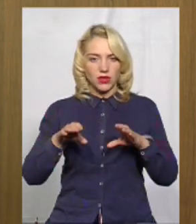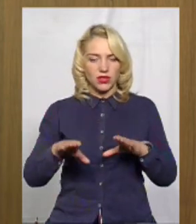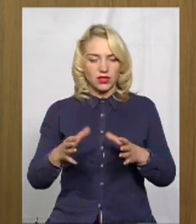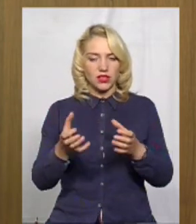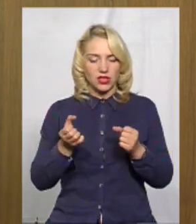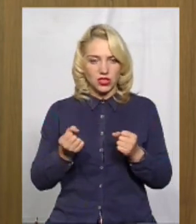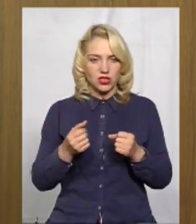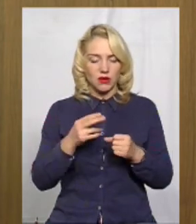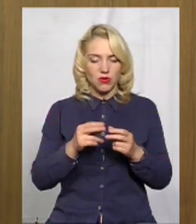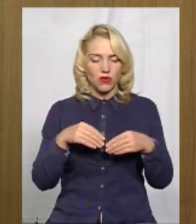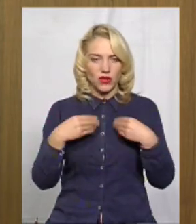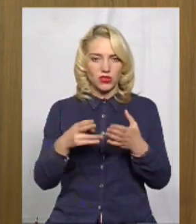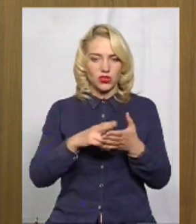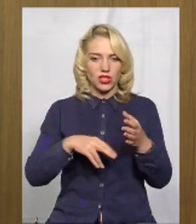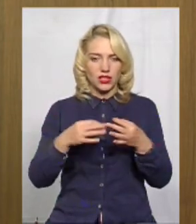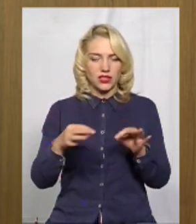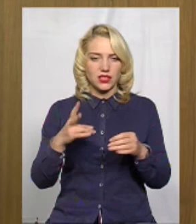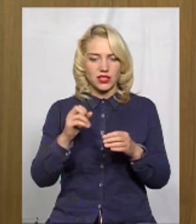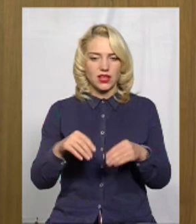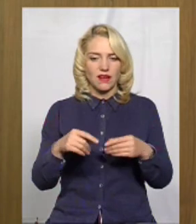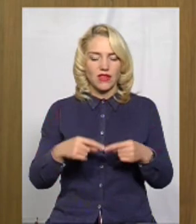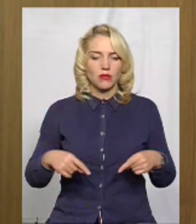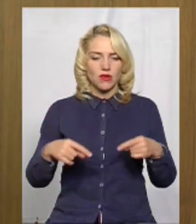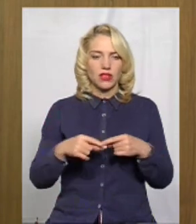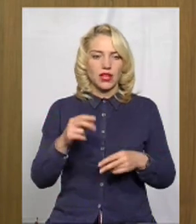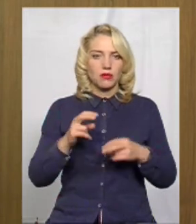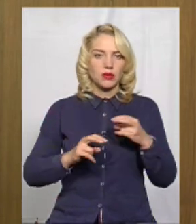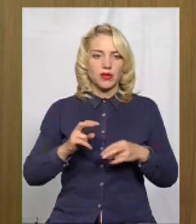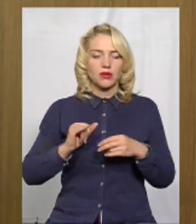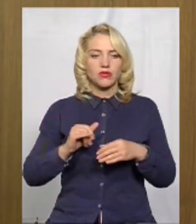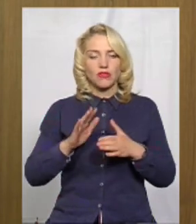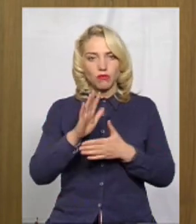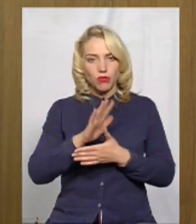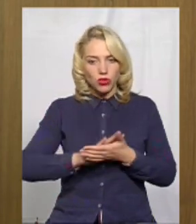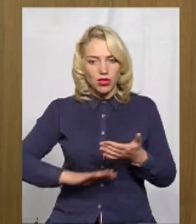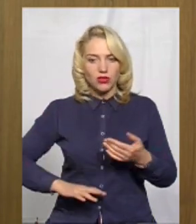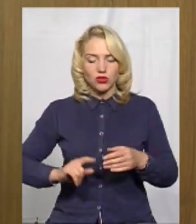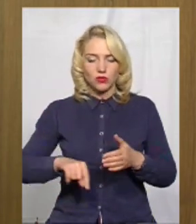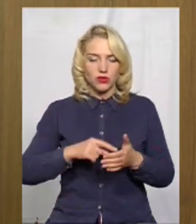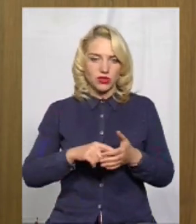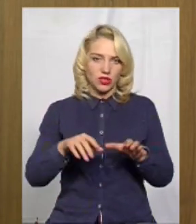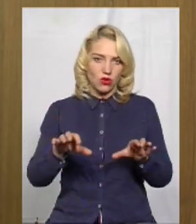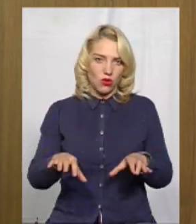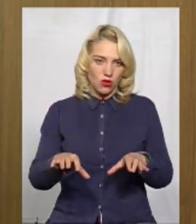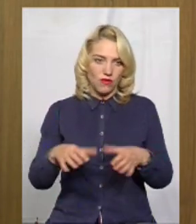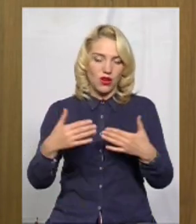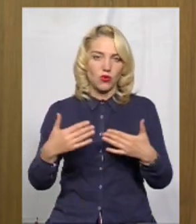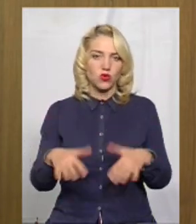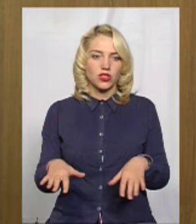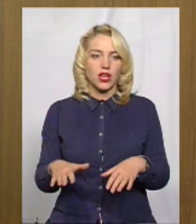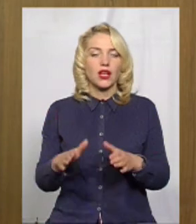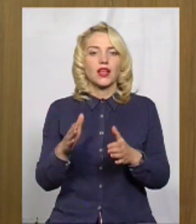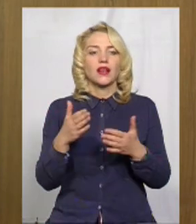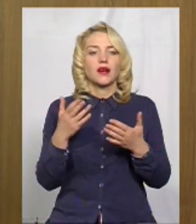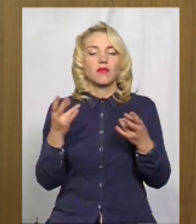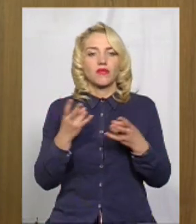видачу ліцензії на відповідне підприємство. І, по-дальшому, міський голова вже має